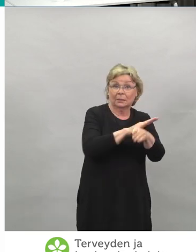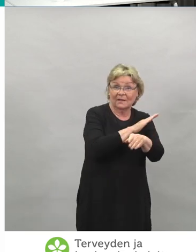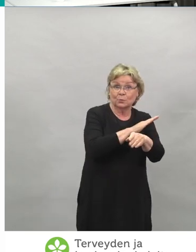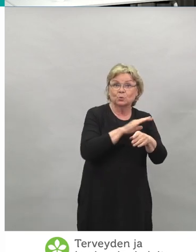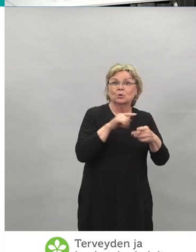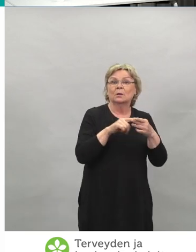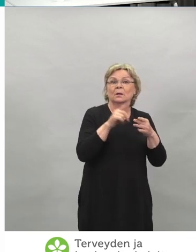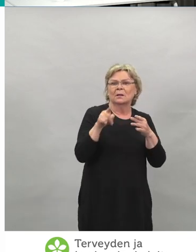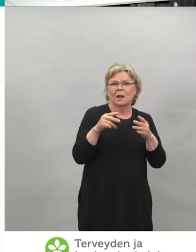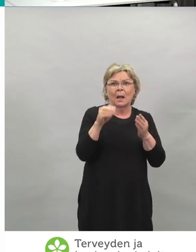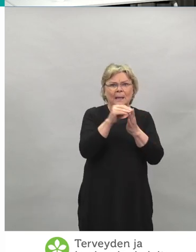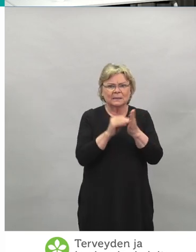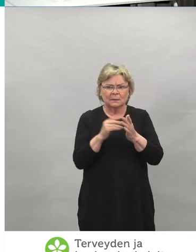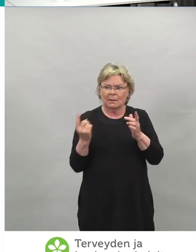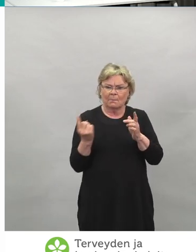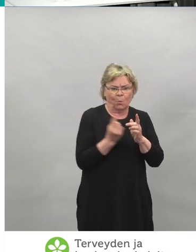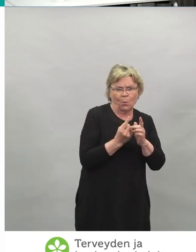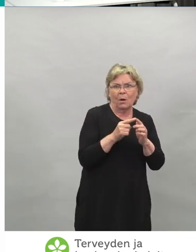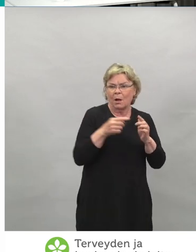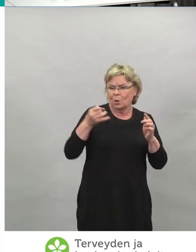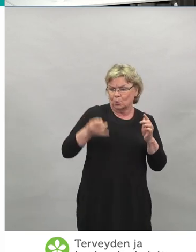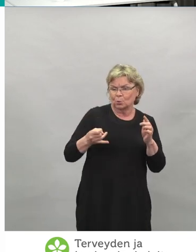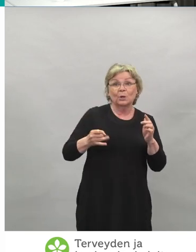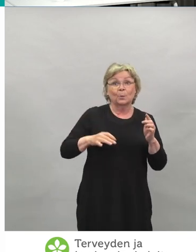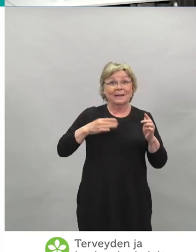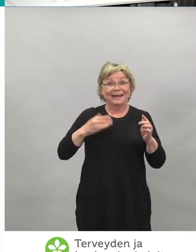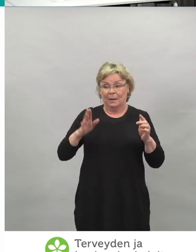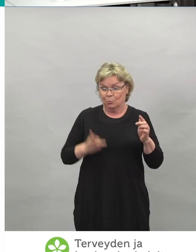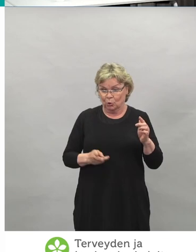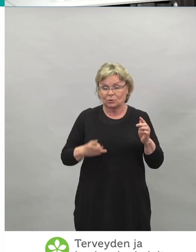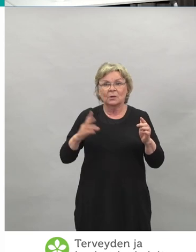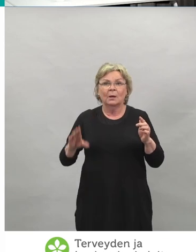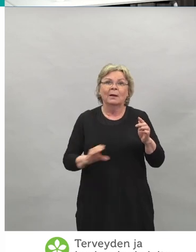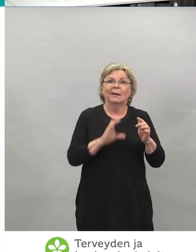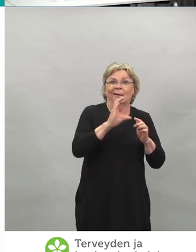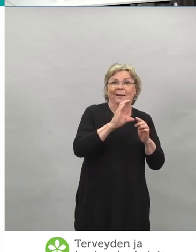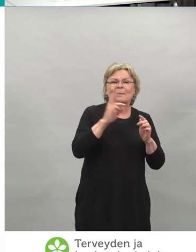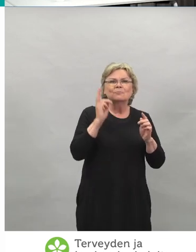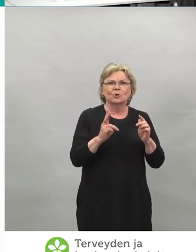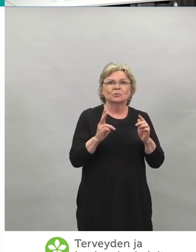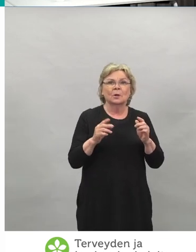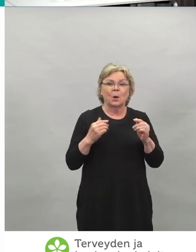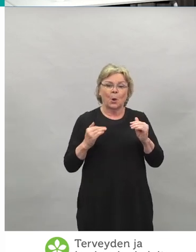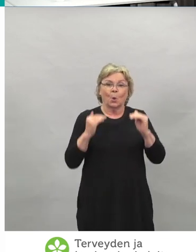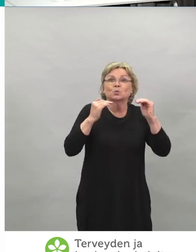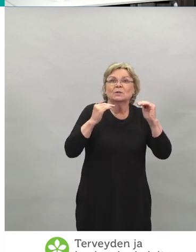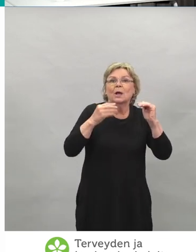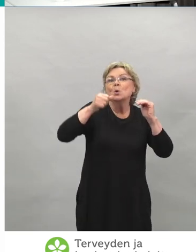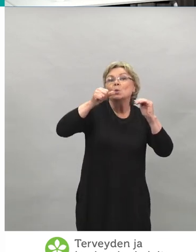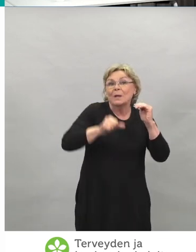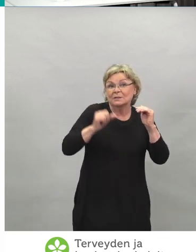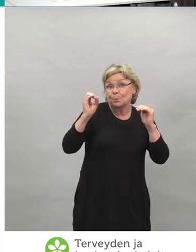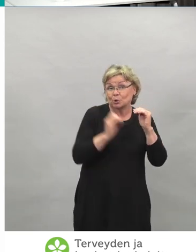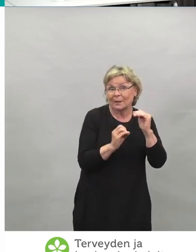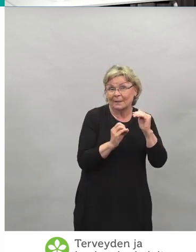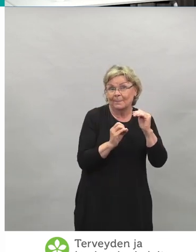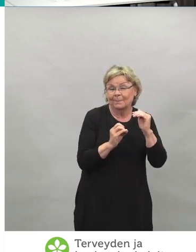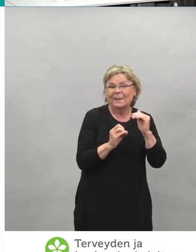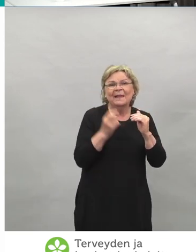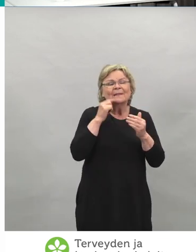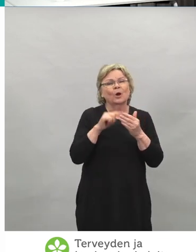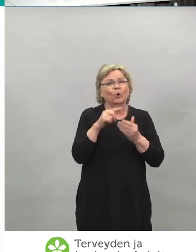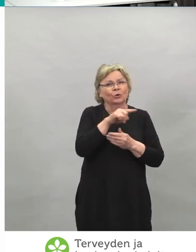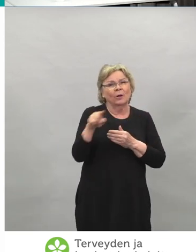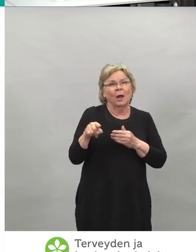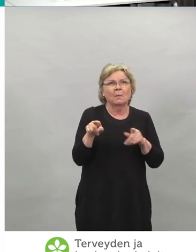60-vuotta siihen mukaan, niin 60 vuotta täyttäneet nousevat myöskin tuohon 90 prosenttiin. Eli silloin olisi kaikki yli